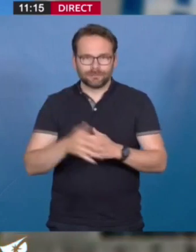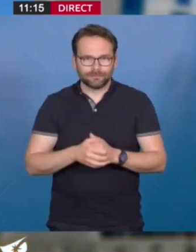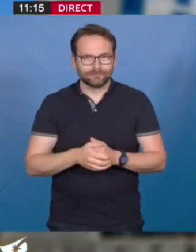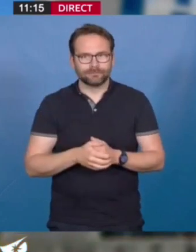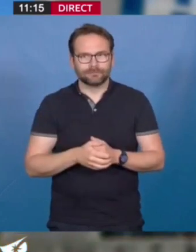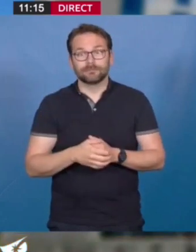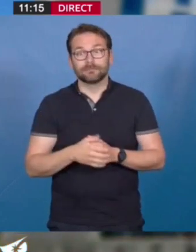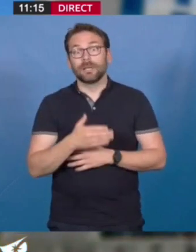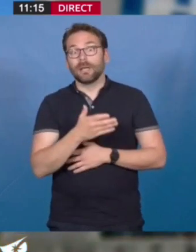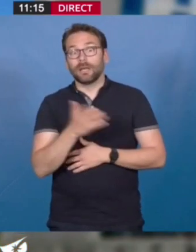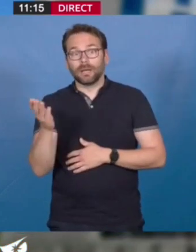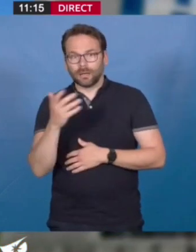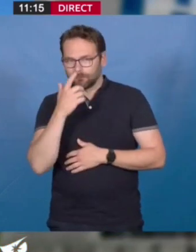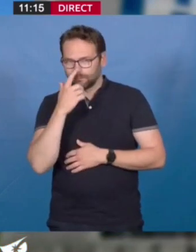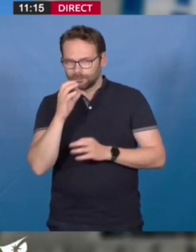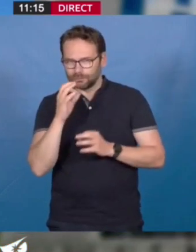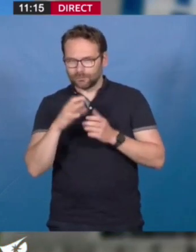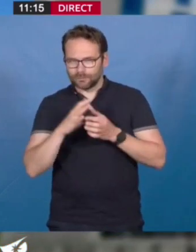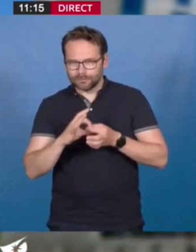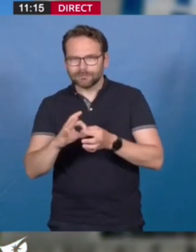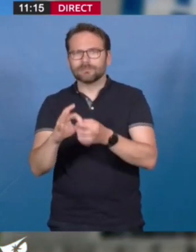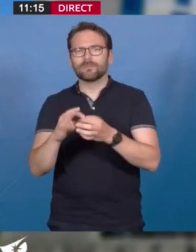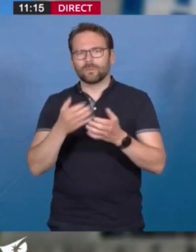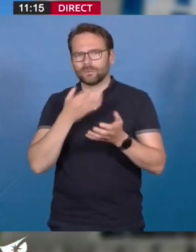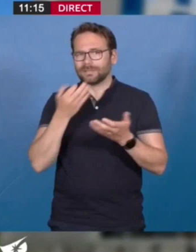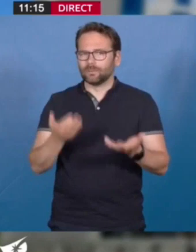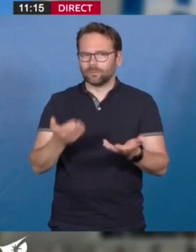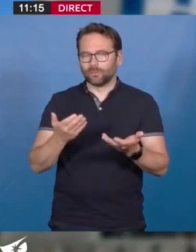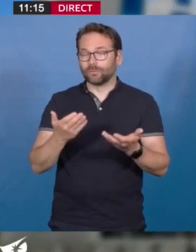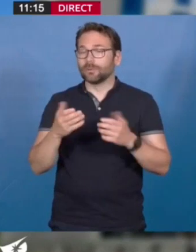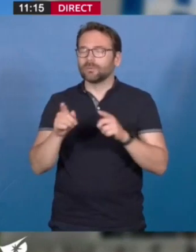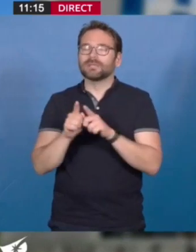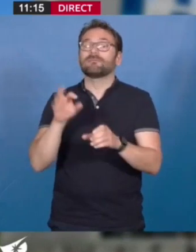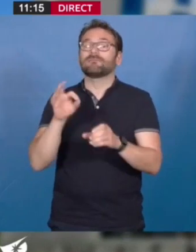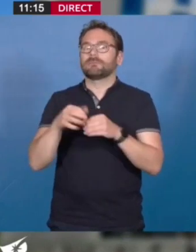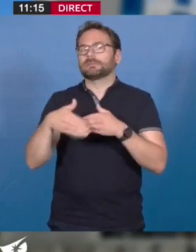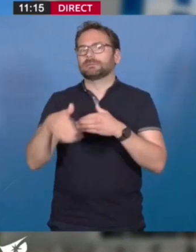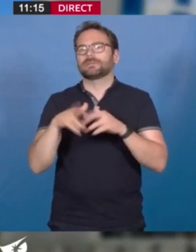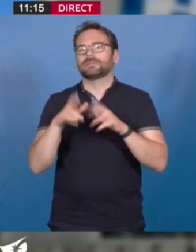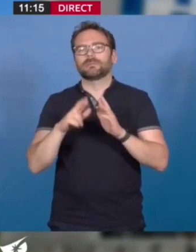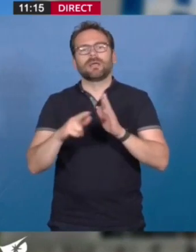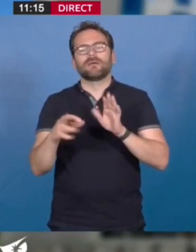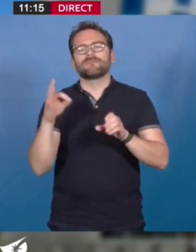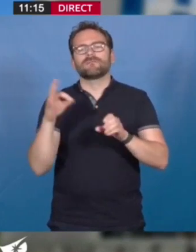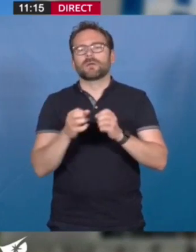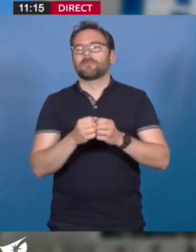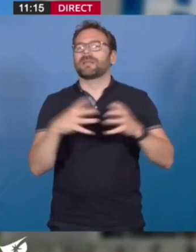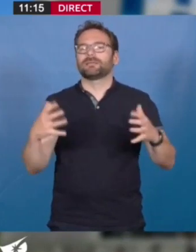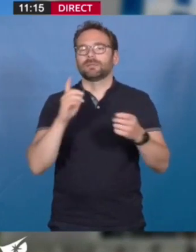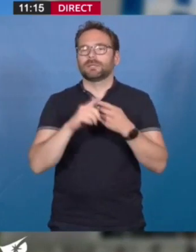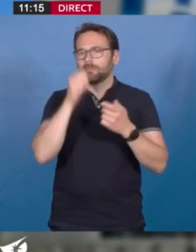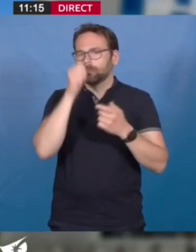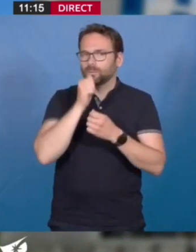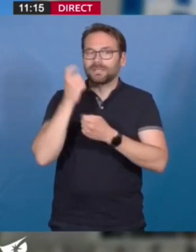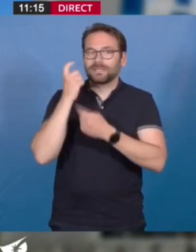pouvons, et ce sera le fil conducteur de ce que nous disons ici, de ce que nous voterons, je l'espère, massivement ensuite sur le muséum,